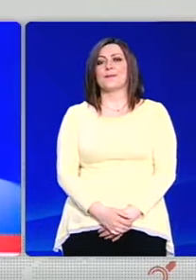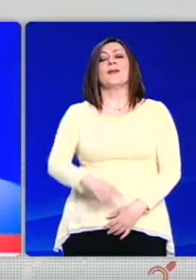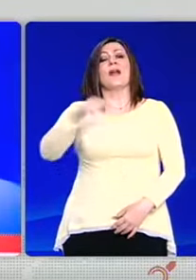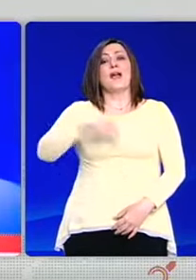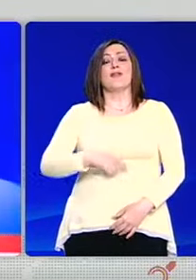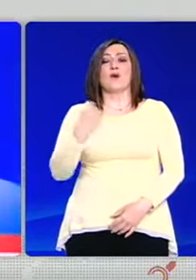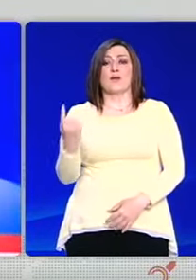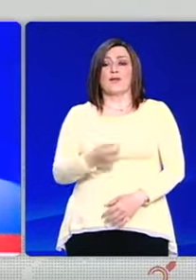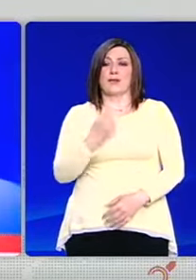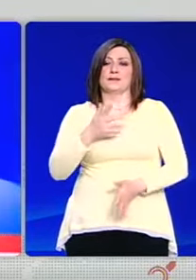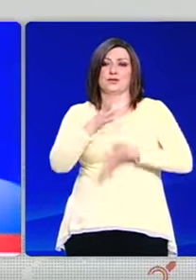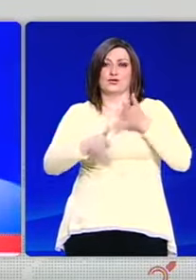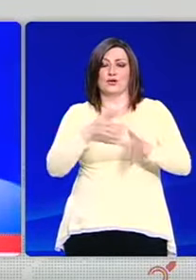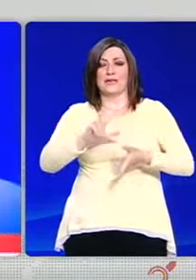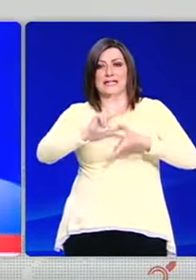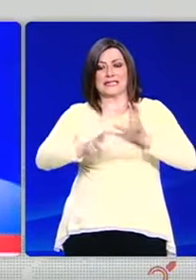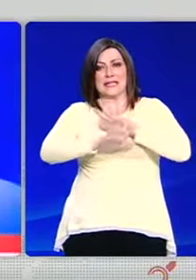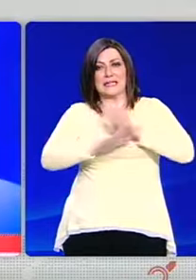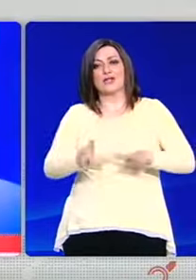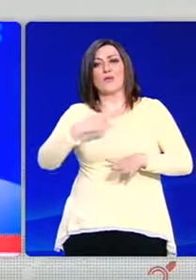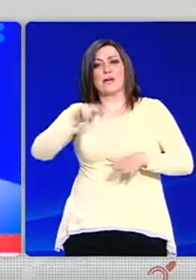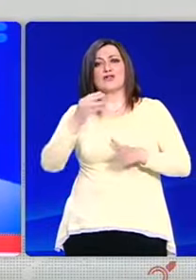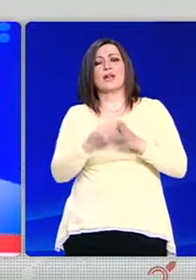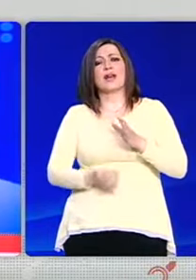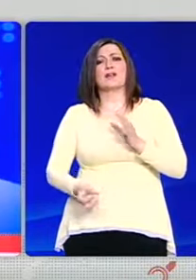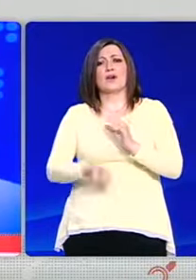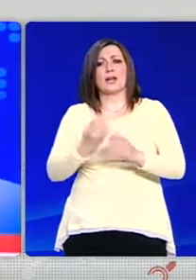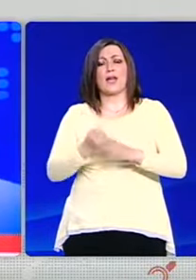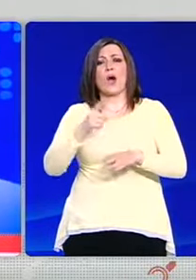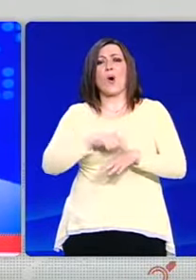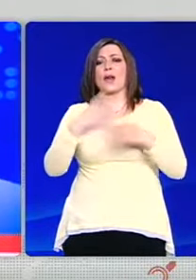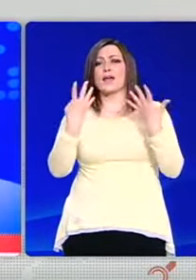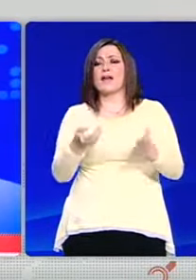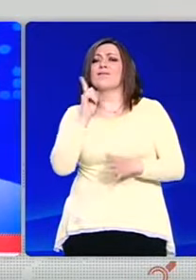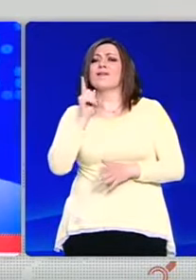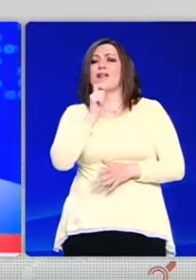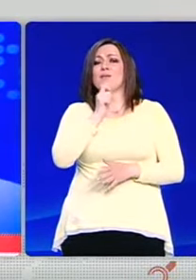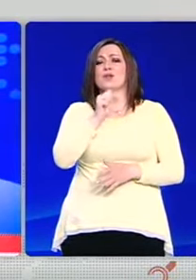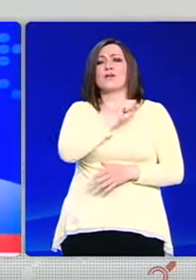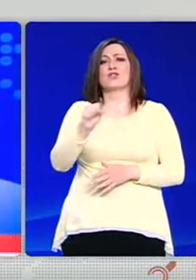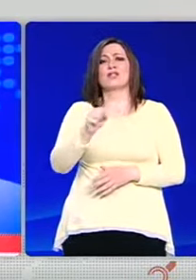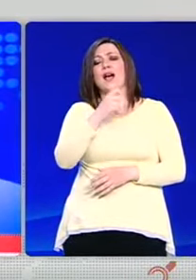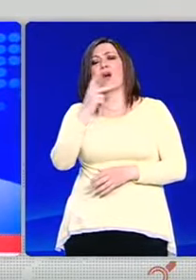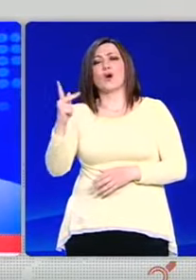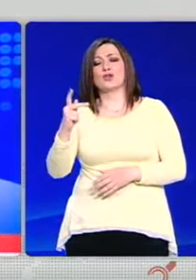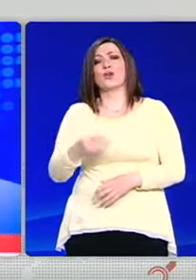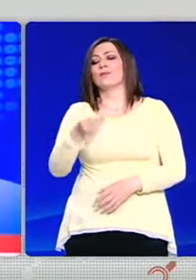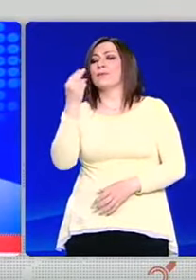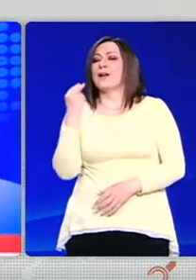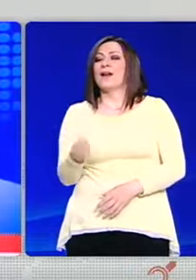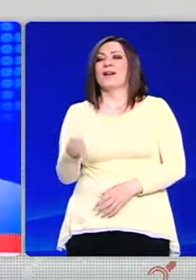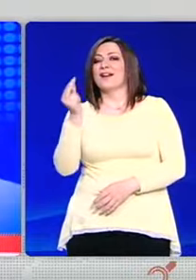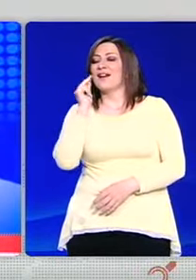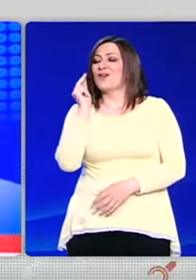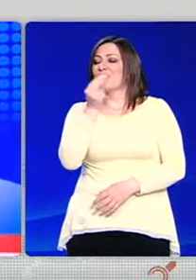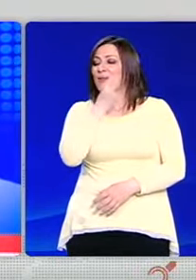Κυρίες και κύριοι, το απογευματινό δελτίο ειδήσεων. Ανακολουθεί η εκπομπή Sky στις 6 με το Σπύρο Μάλλη. Αναλυτικά όλες οι ειδήσεις στο κεντρικό δελτίο